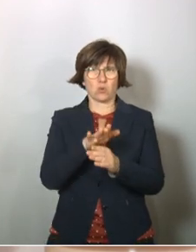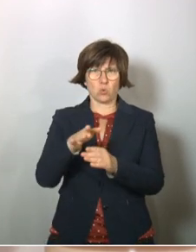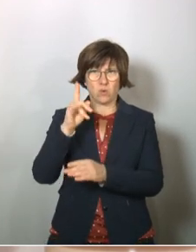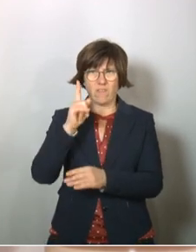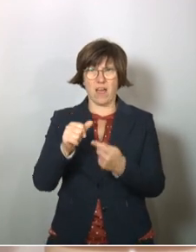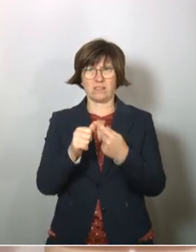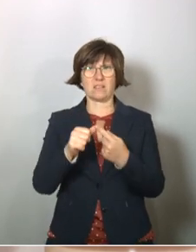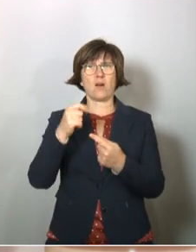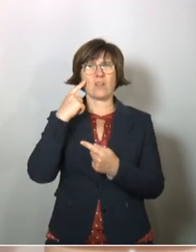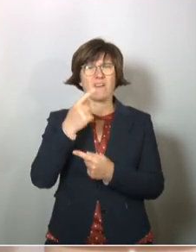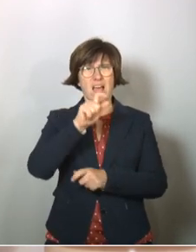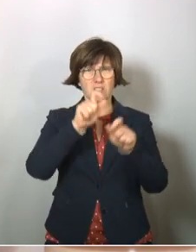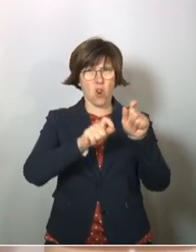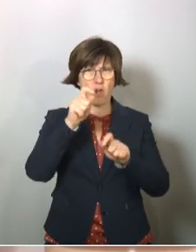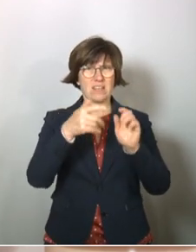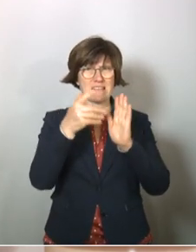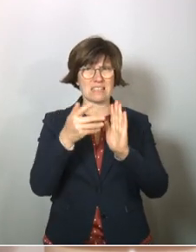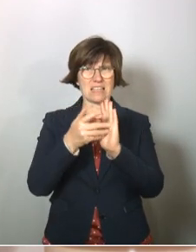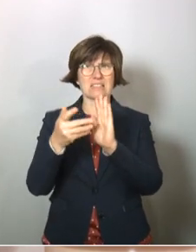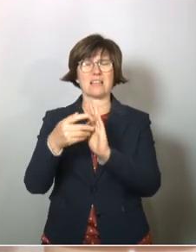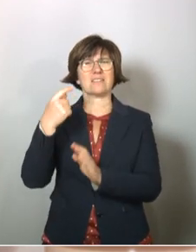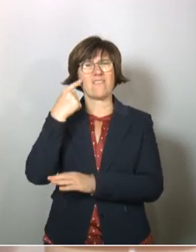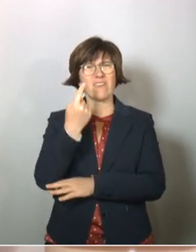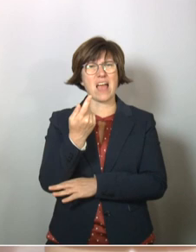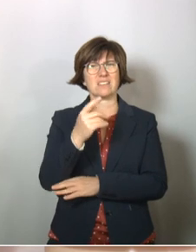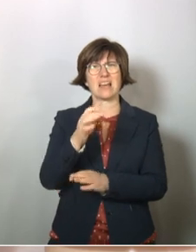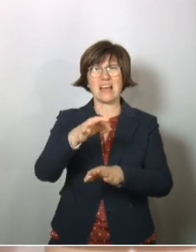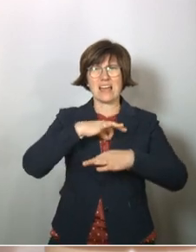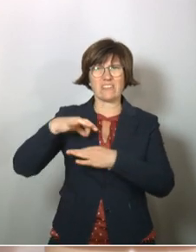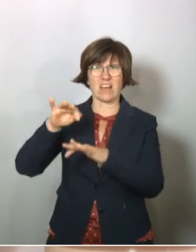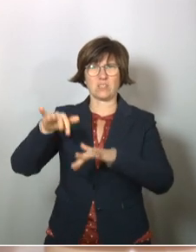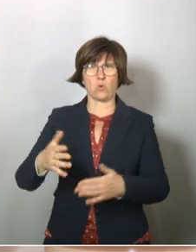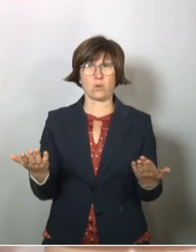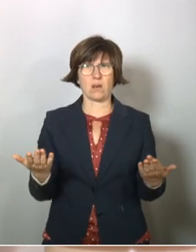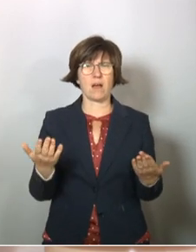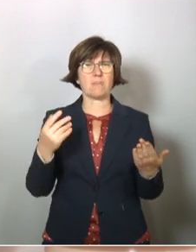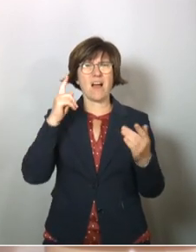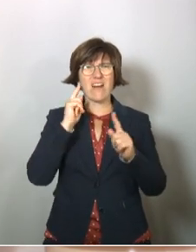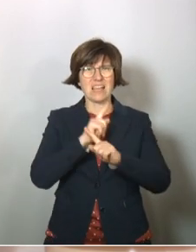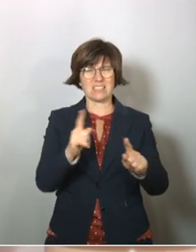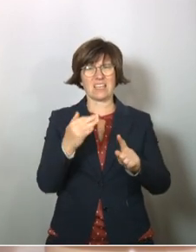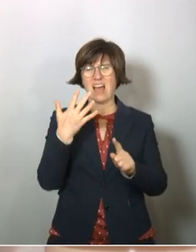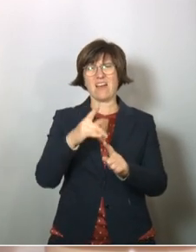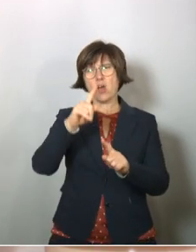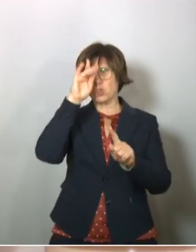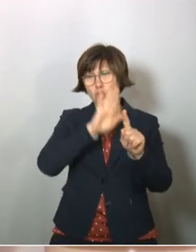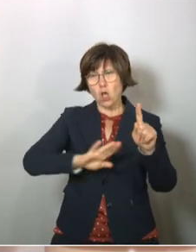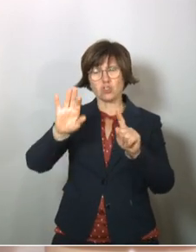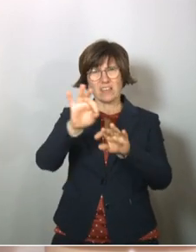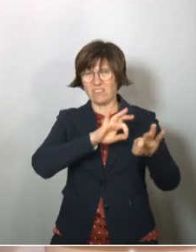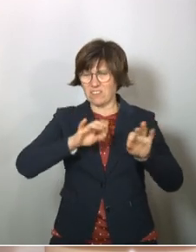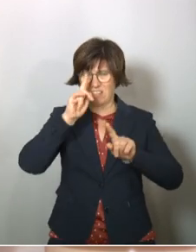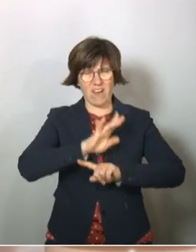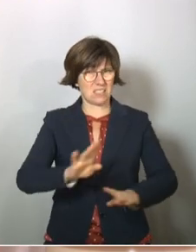gibt und man weiß von den Leuten, die man getestet hat, wie viele infiziert sind. Man weiß aber nicht, wie viele Bundesdeutsche infiziert sind.